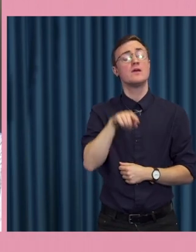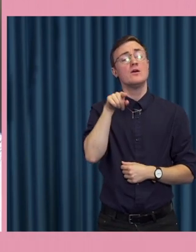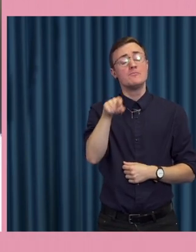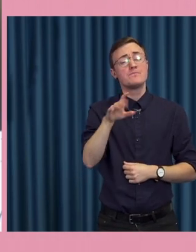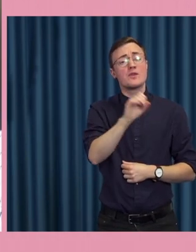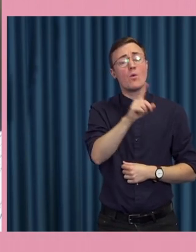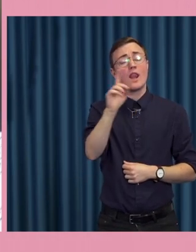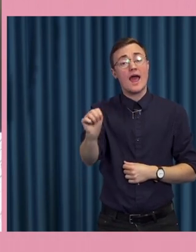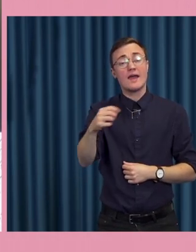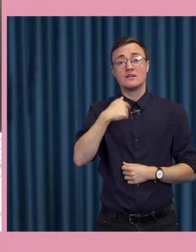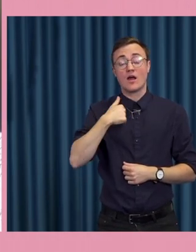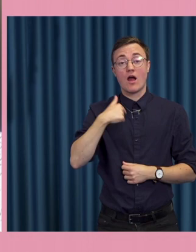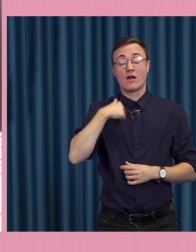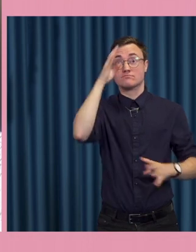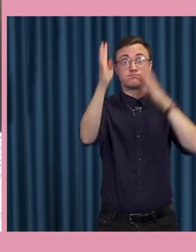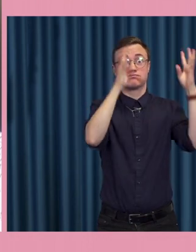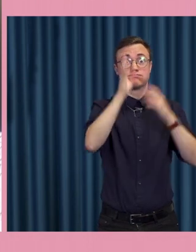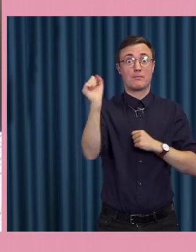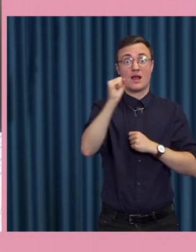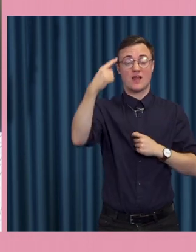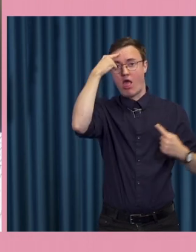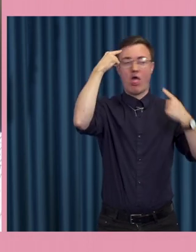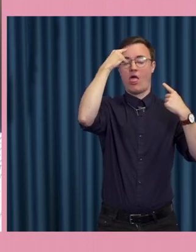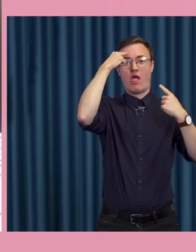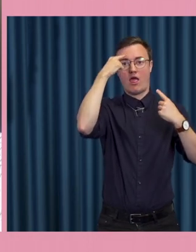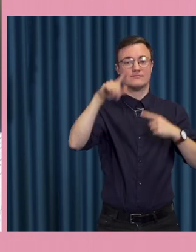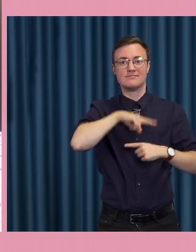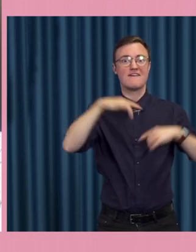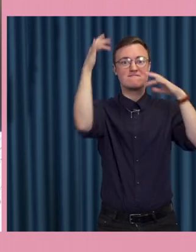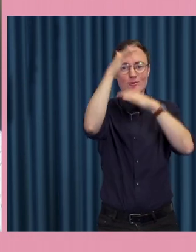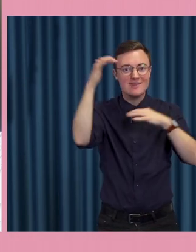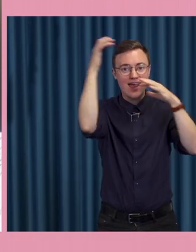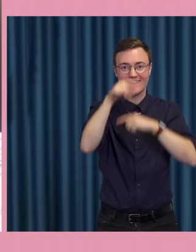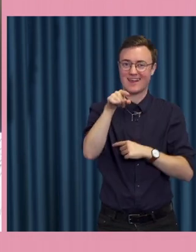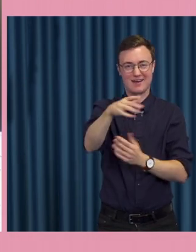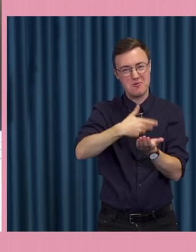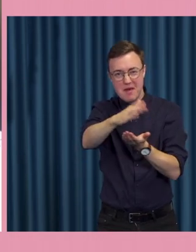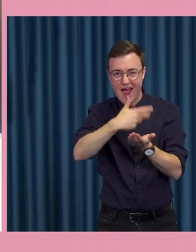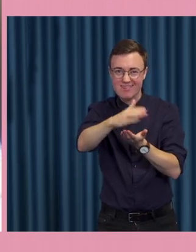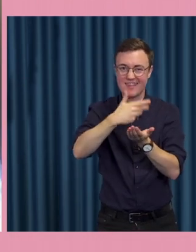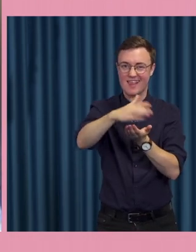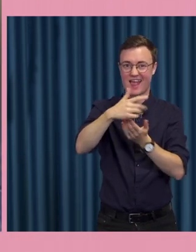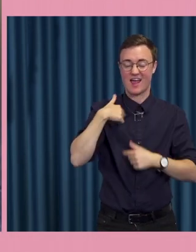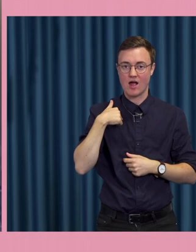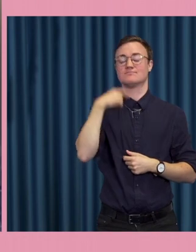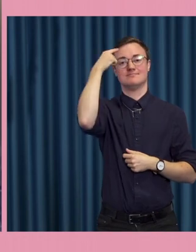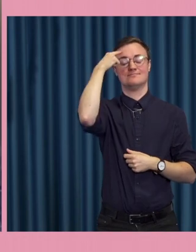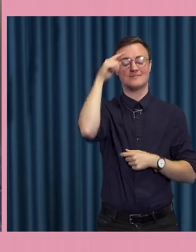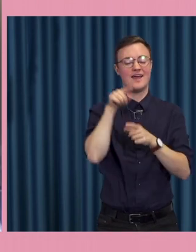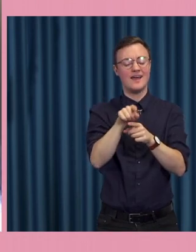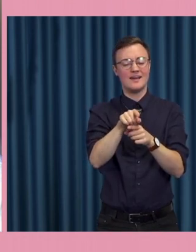Olle jag får en massa olika tankar och funderingar när du berättar jag tänker